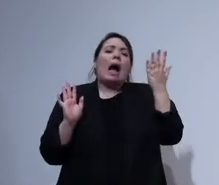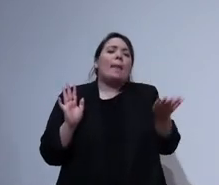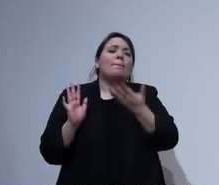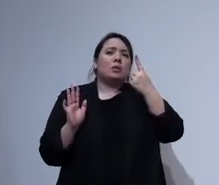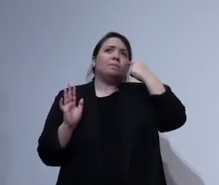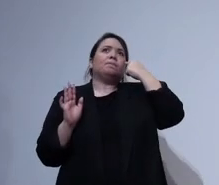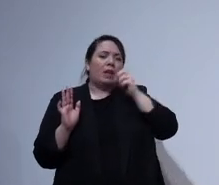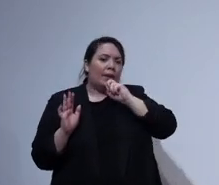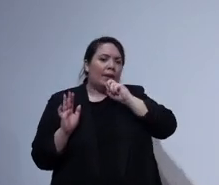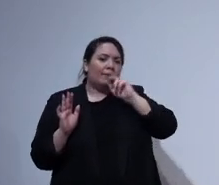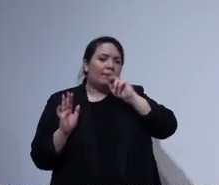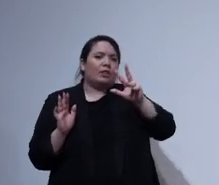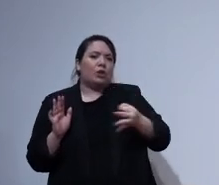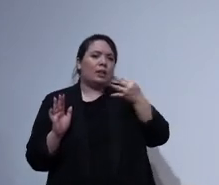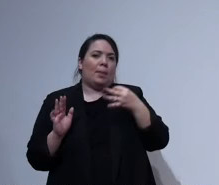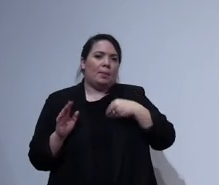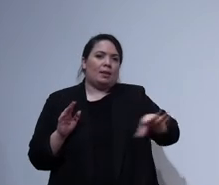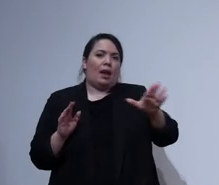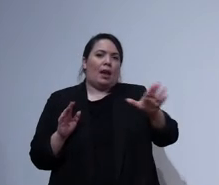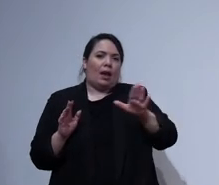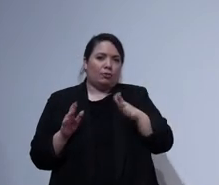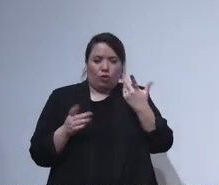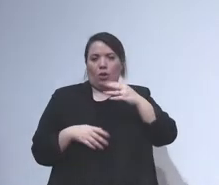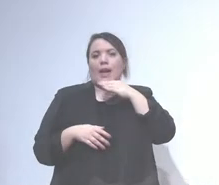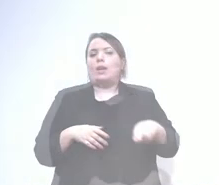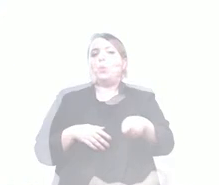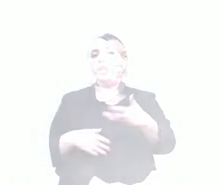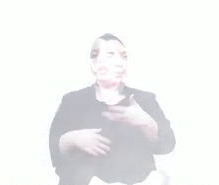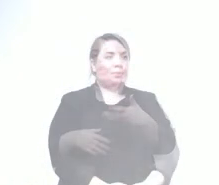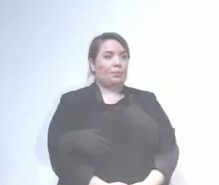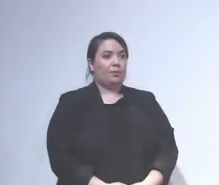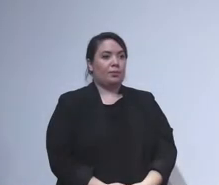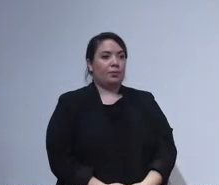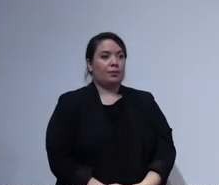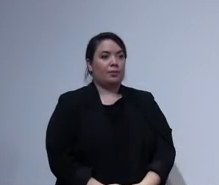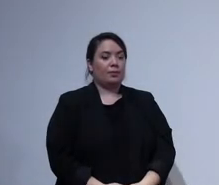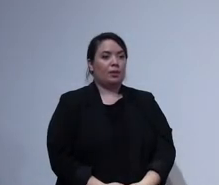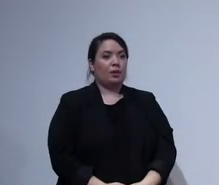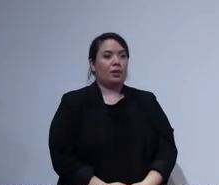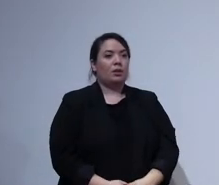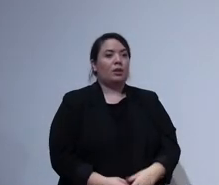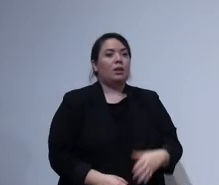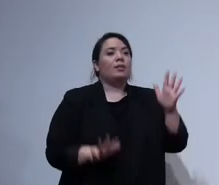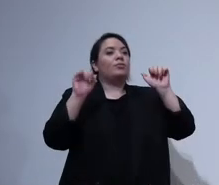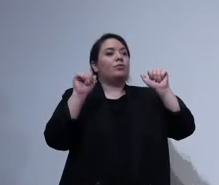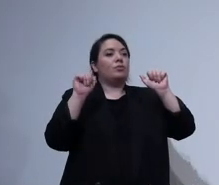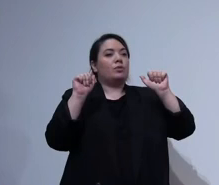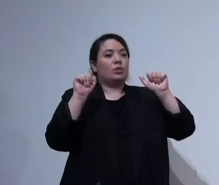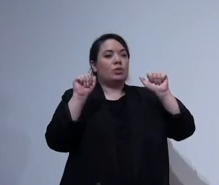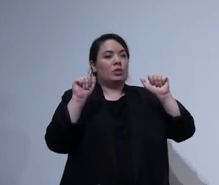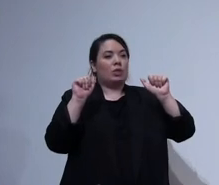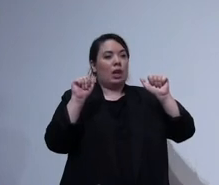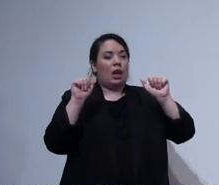'è il cane guida io lo manderei in tutta enestà ciao mi chiamo Maurizio Molinari